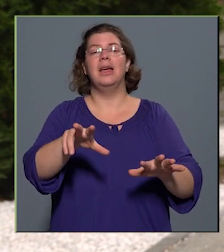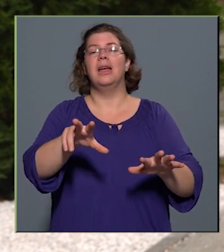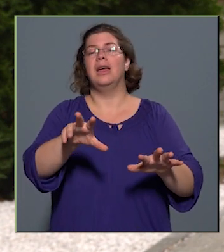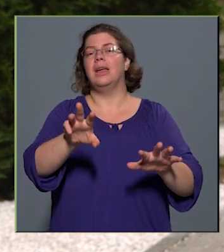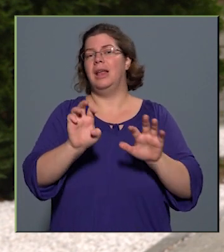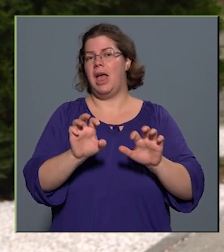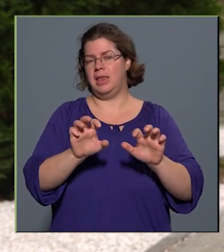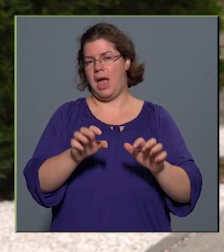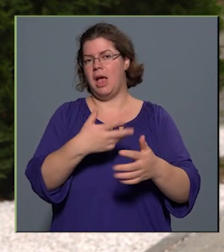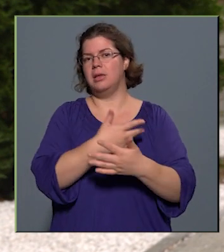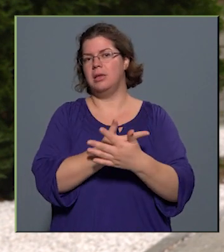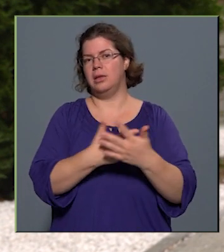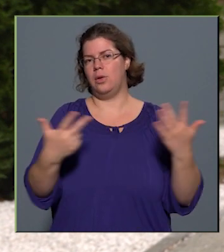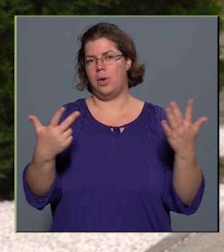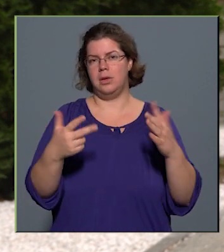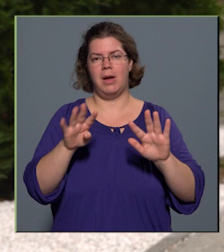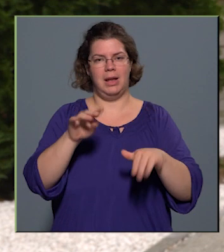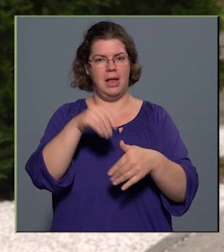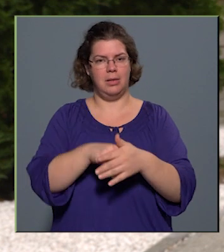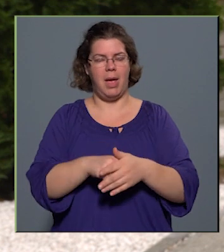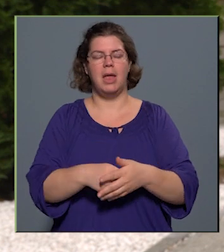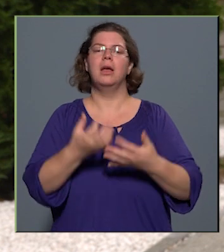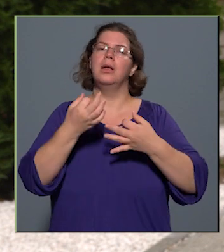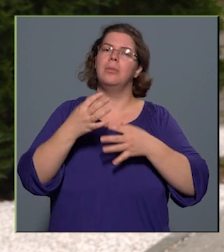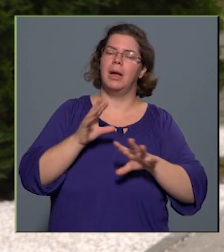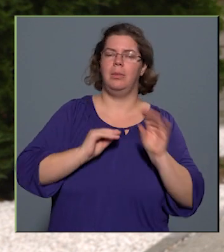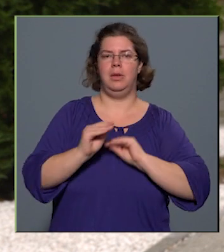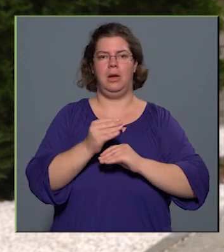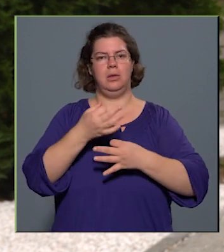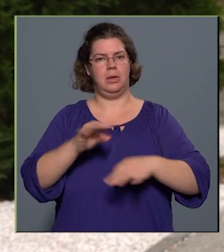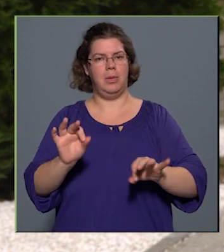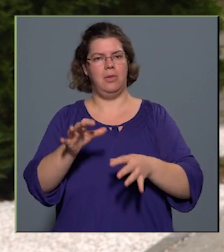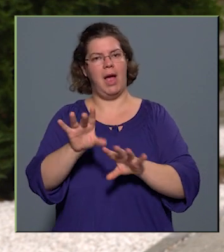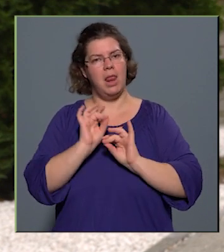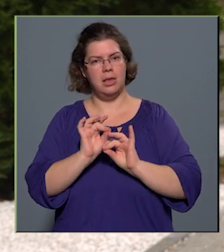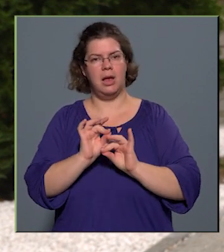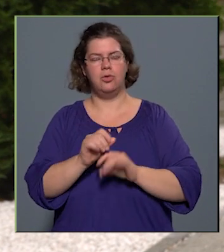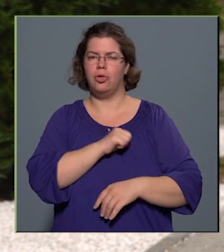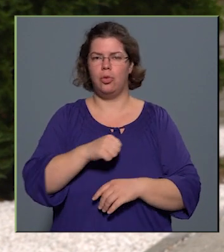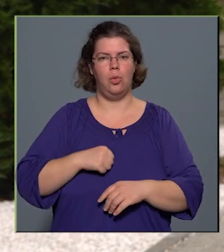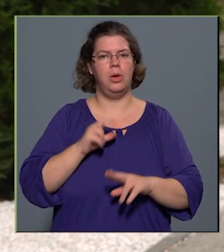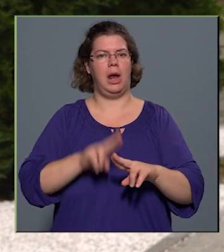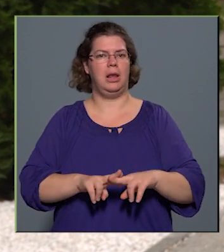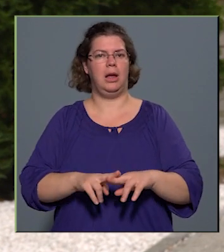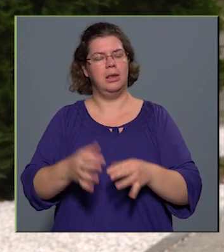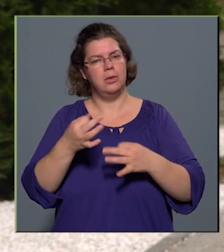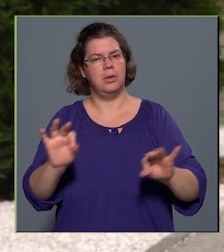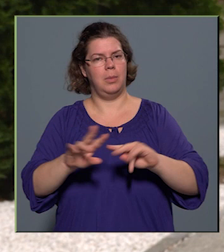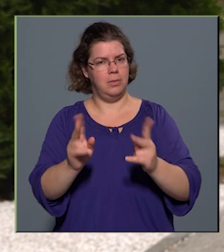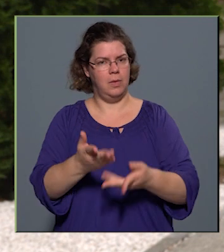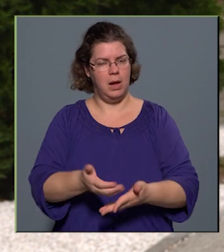tapasztalhattunk, a szabad választások, az önrendelkezés, a szabadságvilágát. Azt a világot,